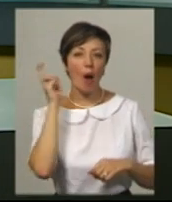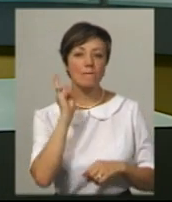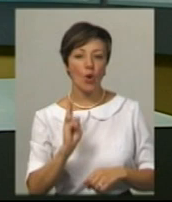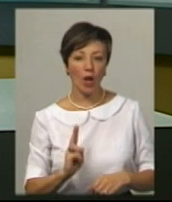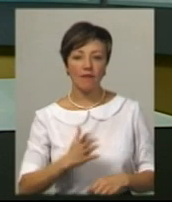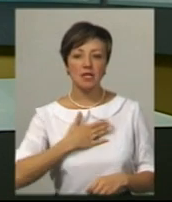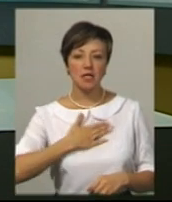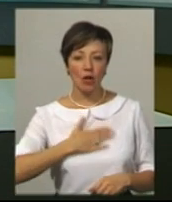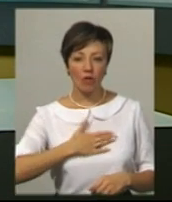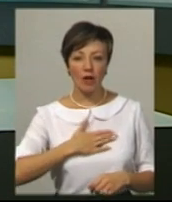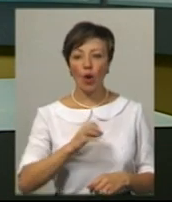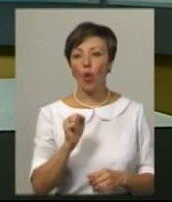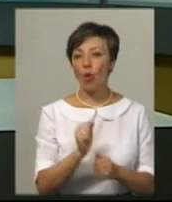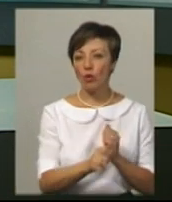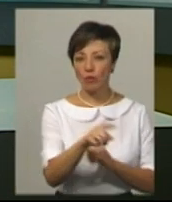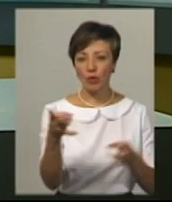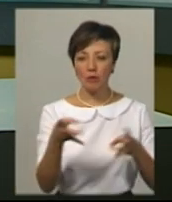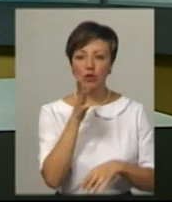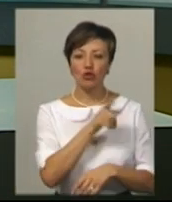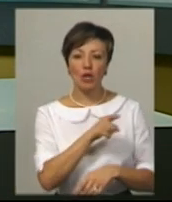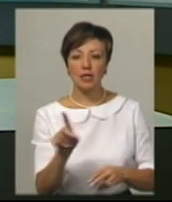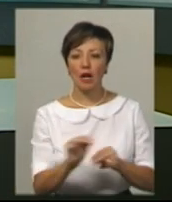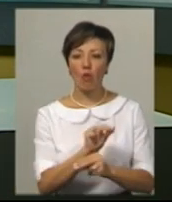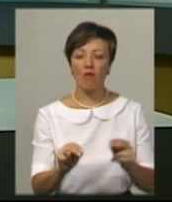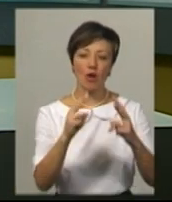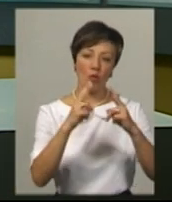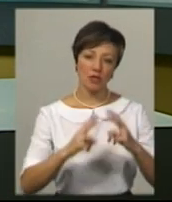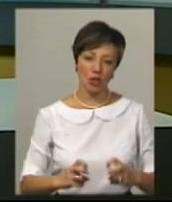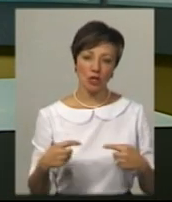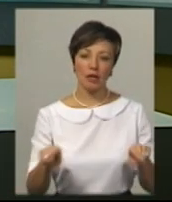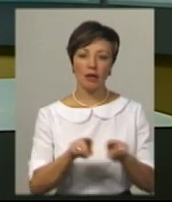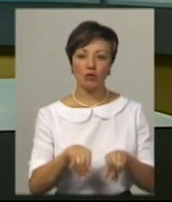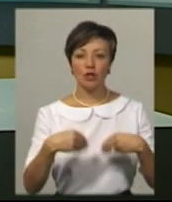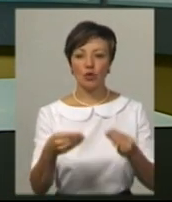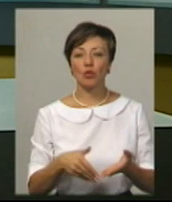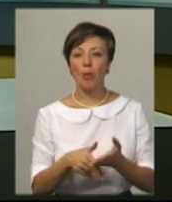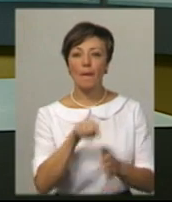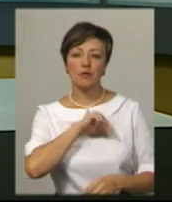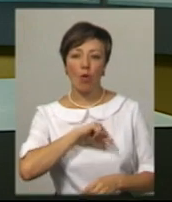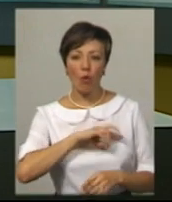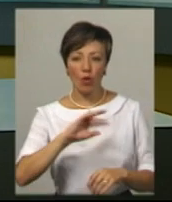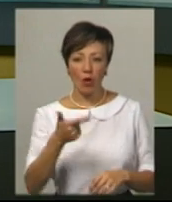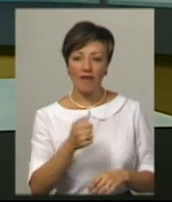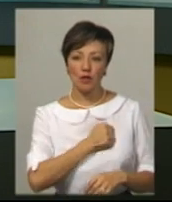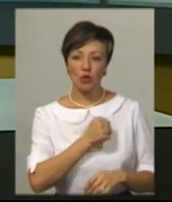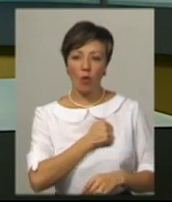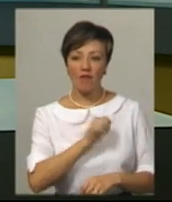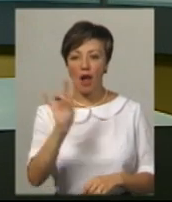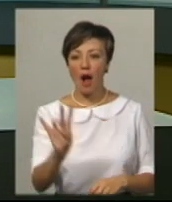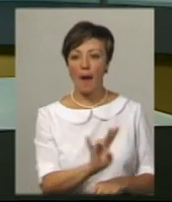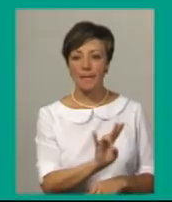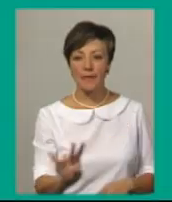задовільний. Однак кожному потрібен час на лікування та обстеження. Також їм надають допомогу психологи та військовий капелан.